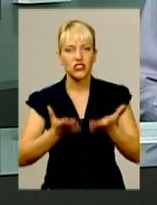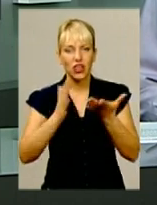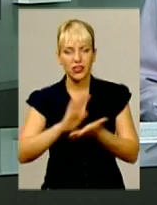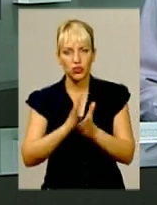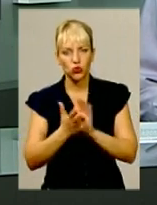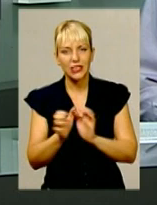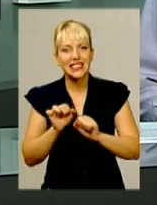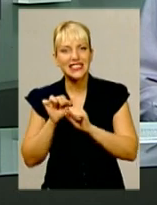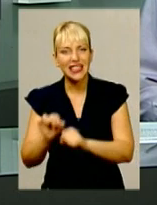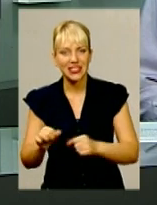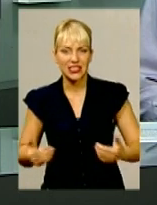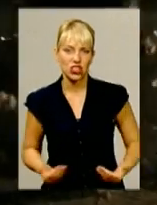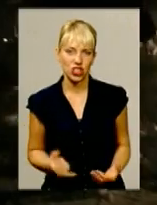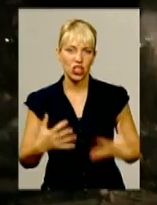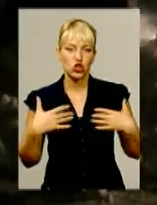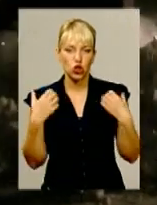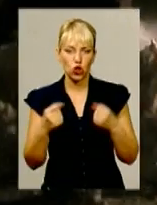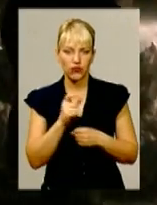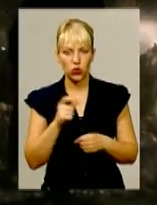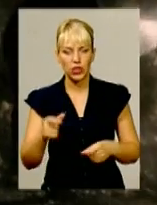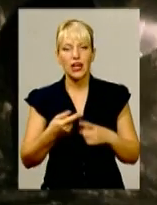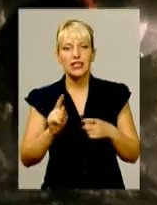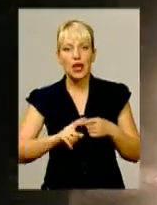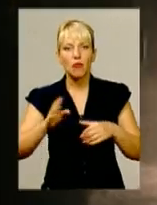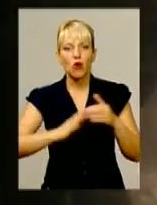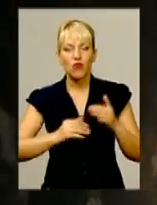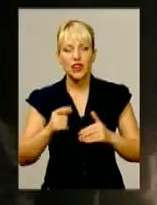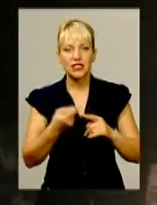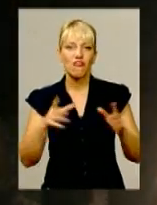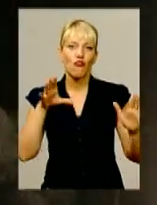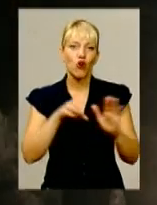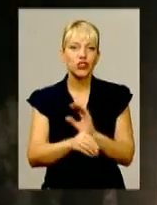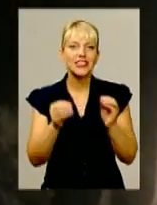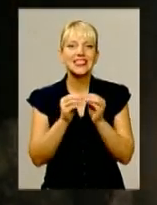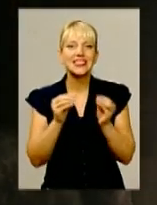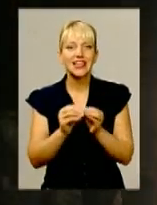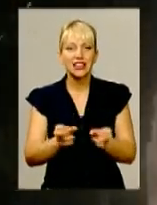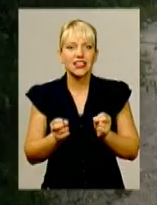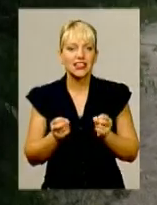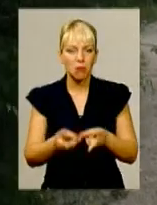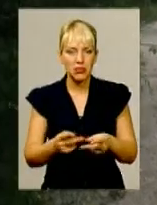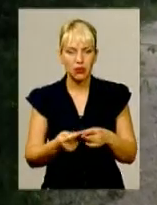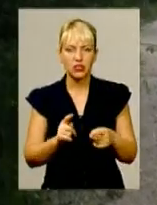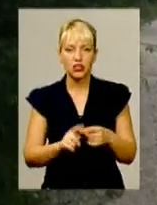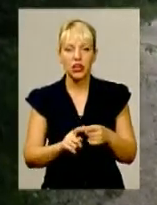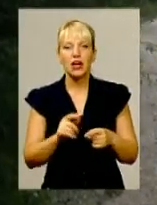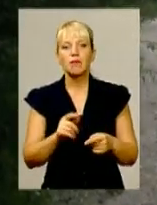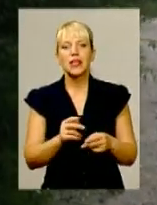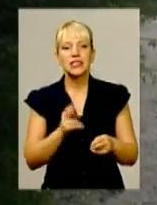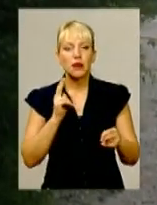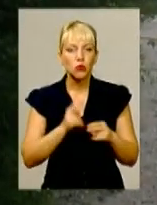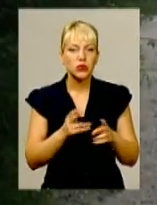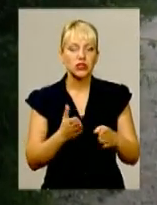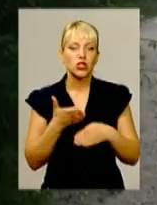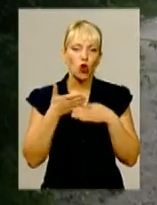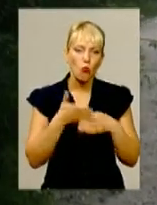і здоров'я людей. Професія рятівника у десятці найнебезпечніших. У дивізі запобігти, врятувати, допомогти будні